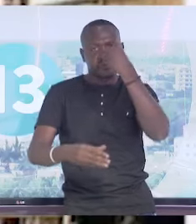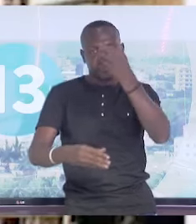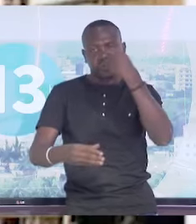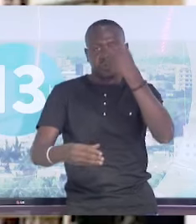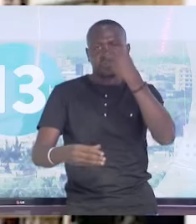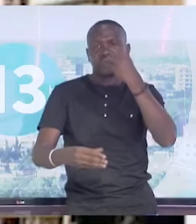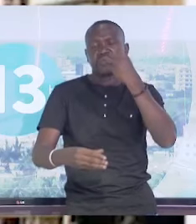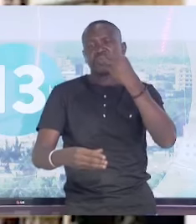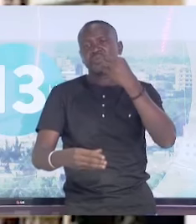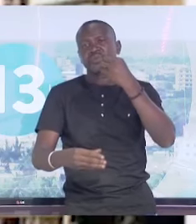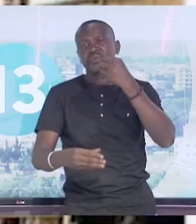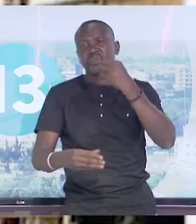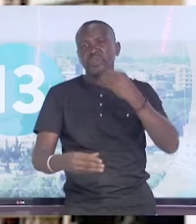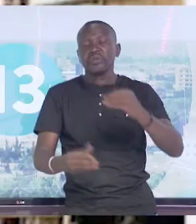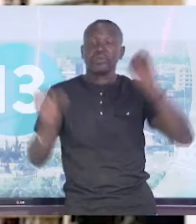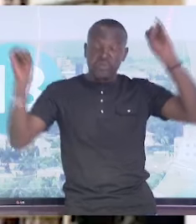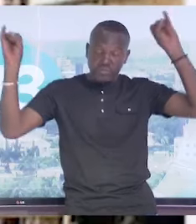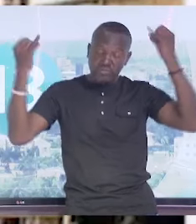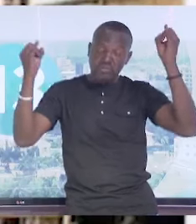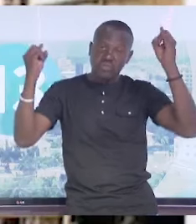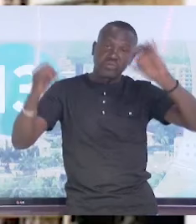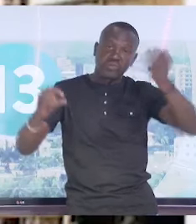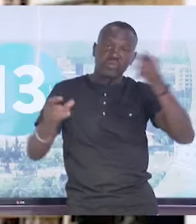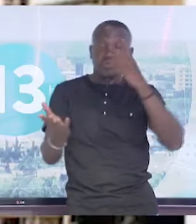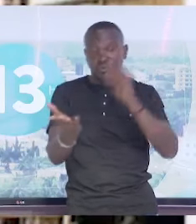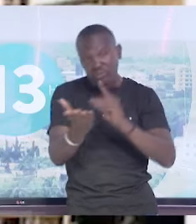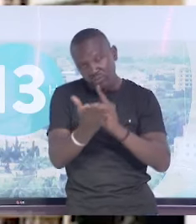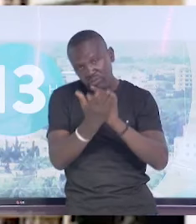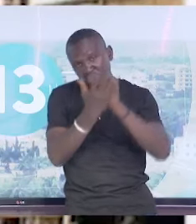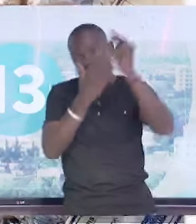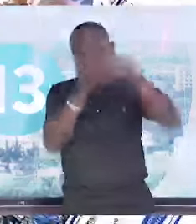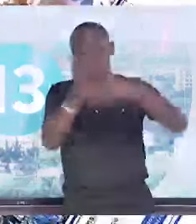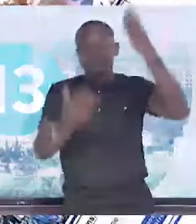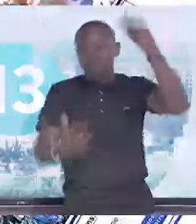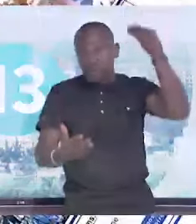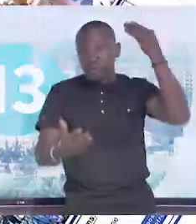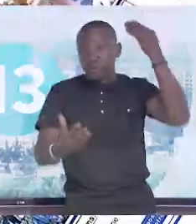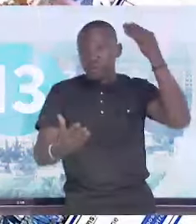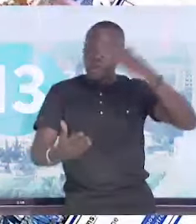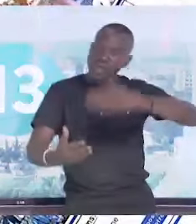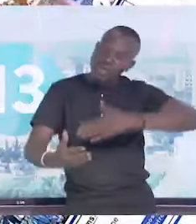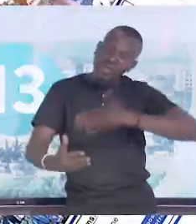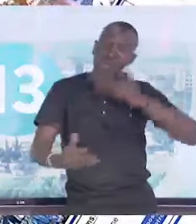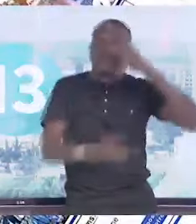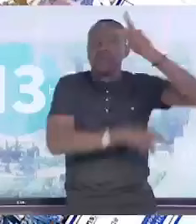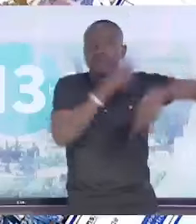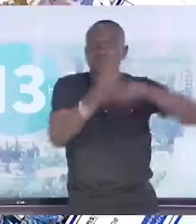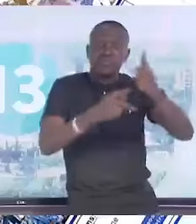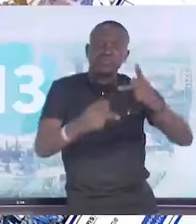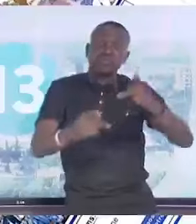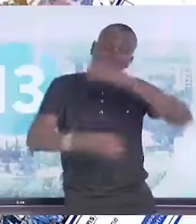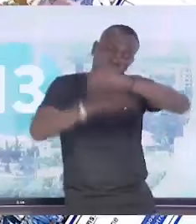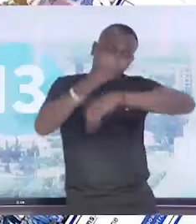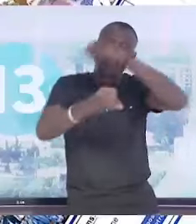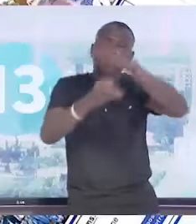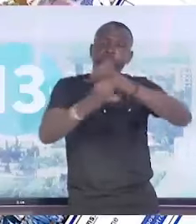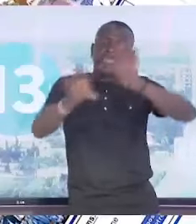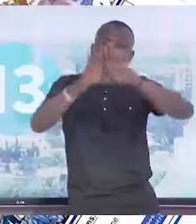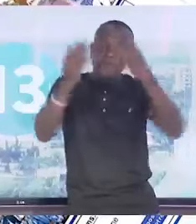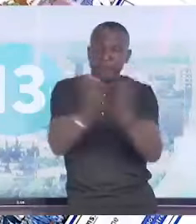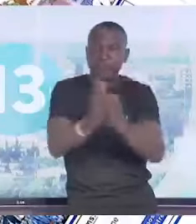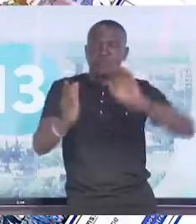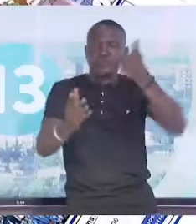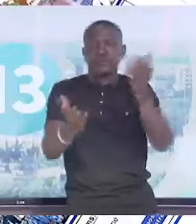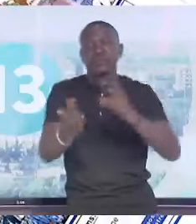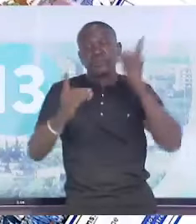nécessité le jeudi 11 avril dernier au grand bonheur de population. En actualité internationale, se l'ouverture le 13 avril dernier